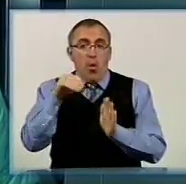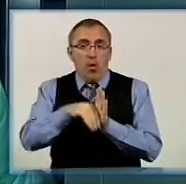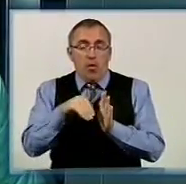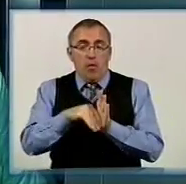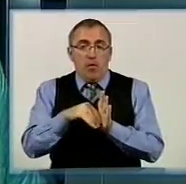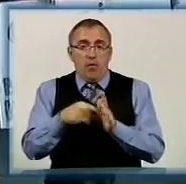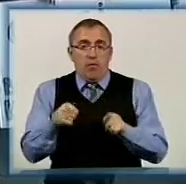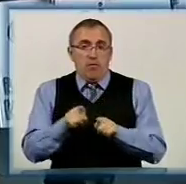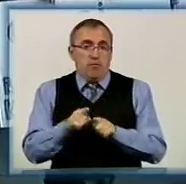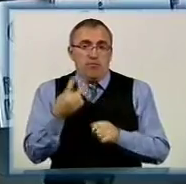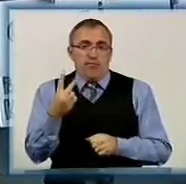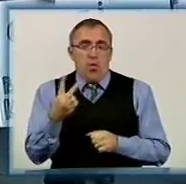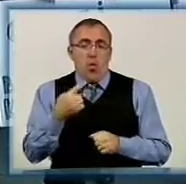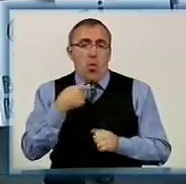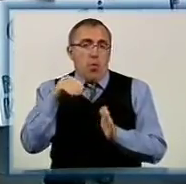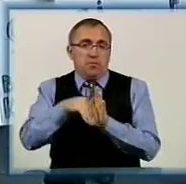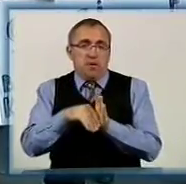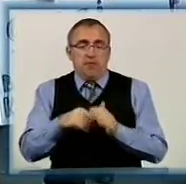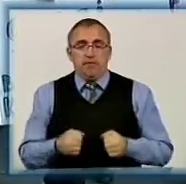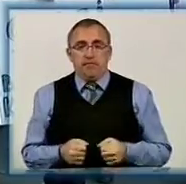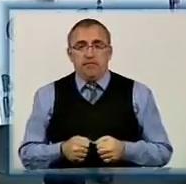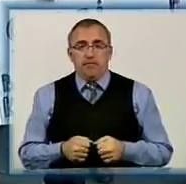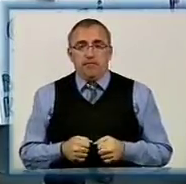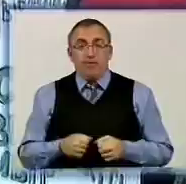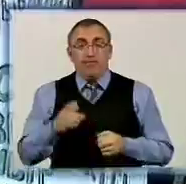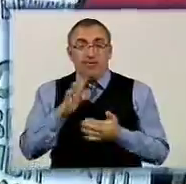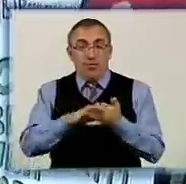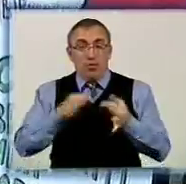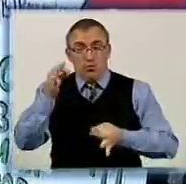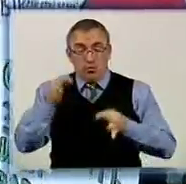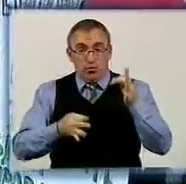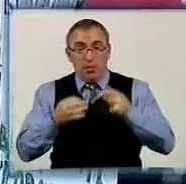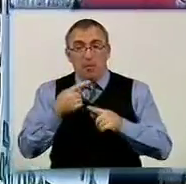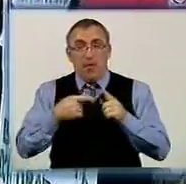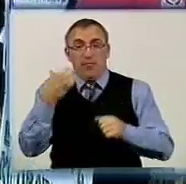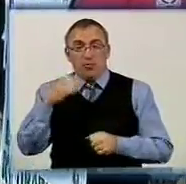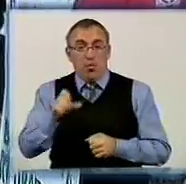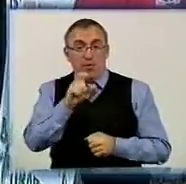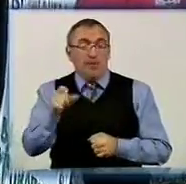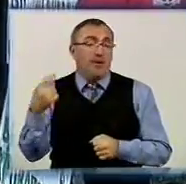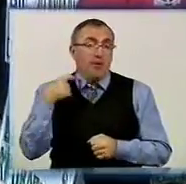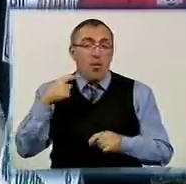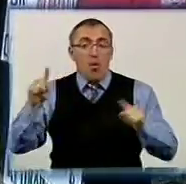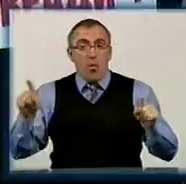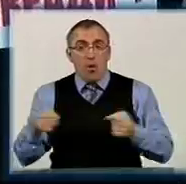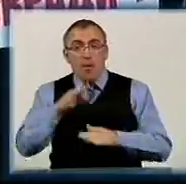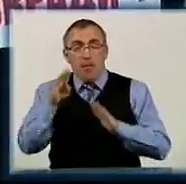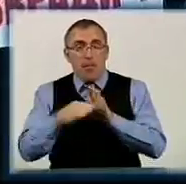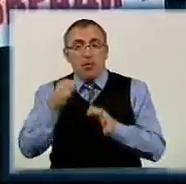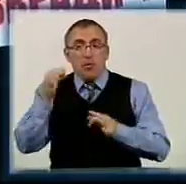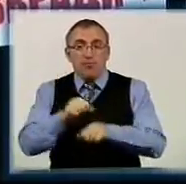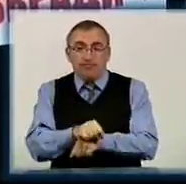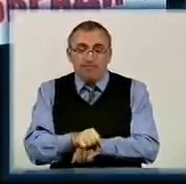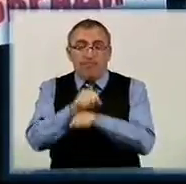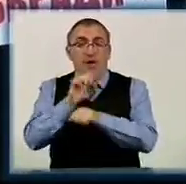в цих двох голосах. І поки триває судове засідання, співсотні кіровоградців організували під судом мітинг.